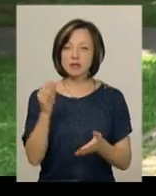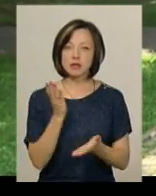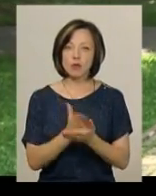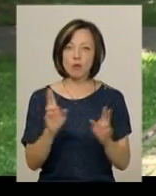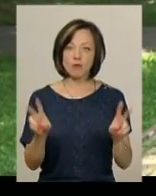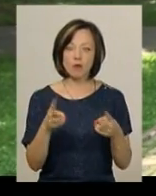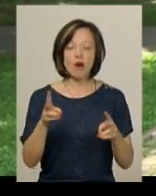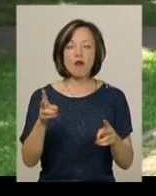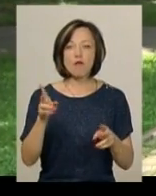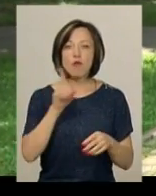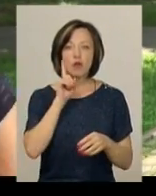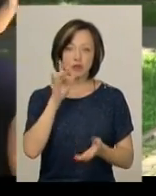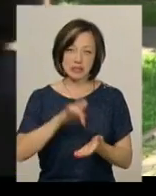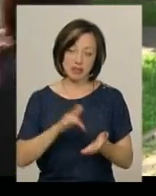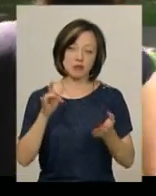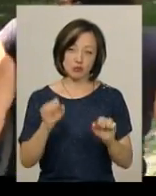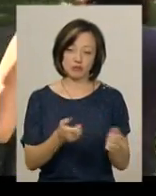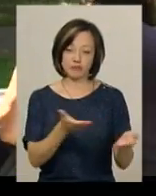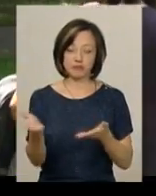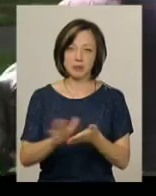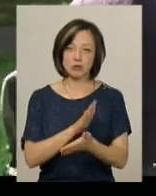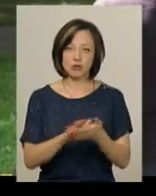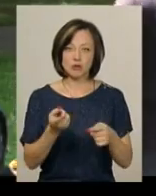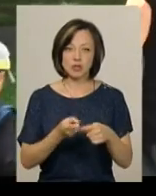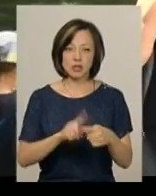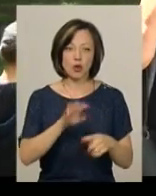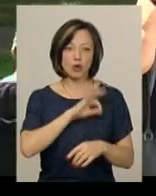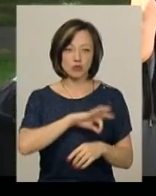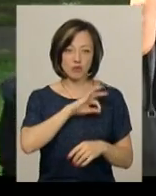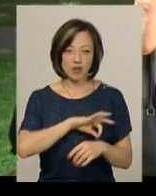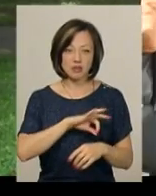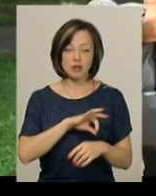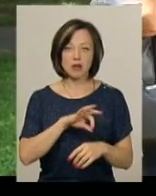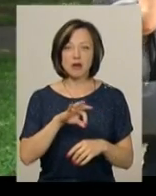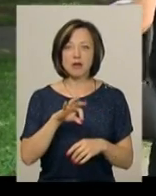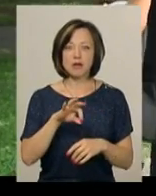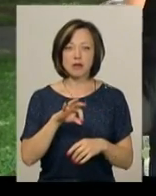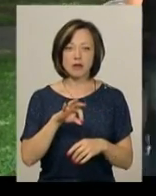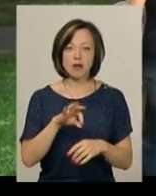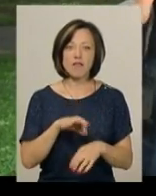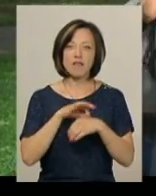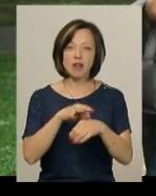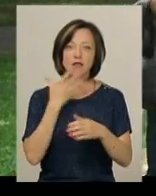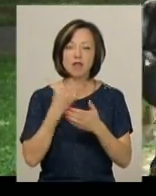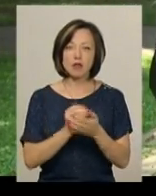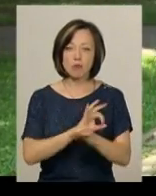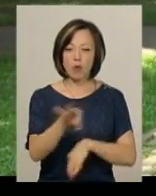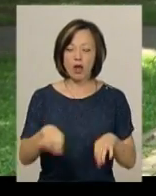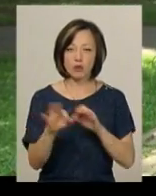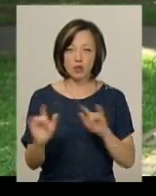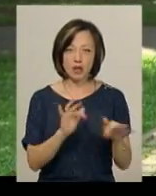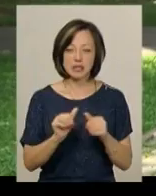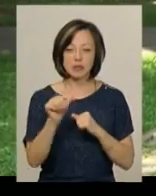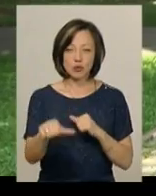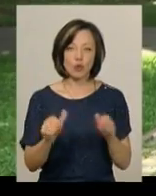молодіжному центрі. І молодь буде мати можливість безкоштовно цим користуватися при введенні власної проєктної діяльності. Ну і, крім того,